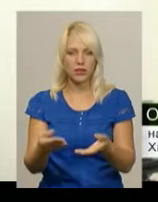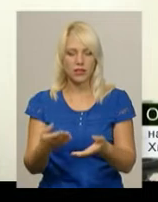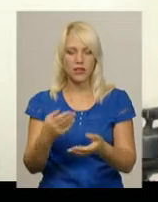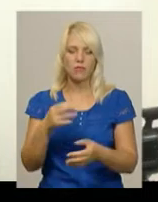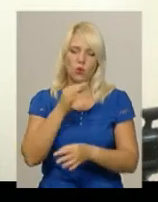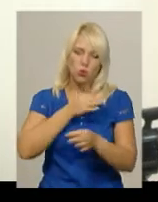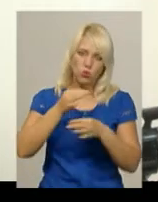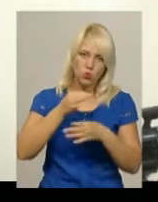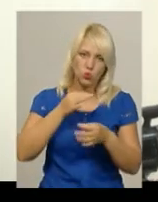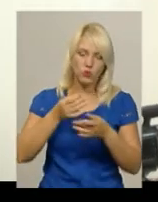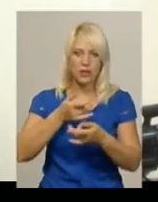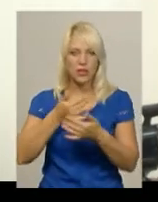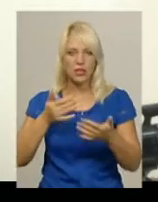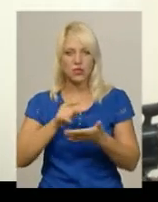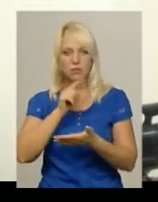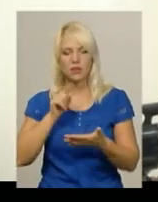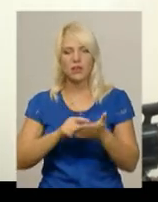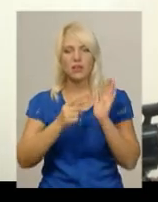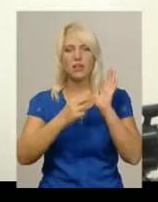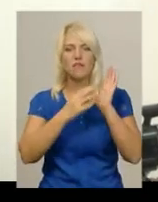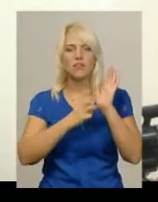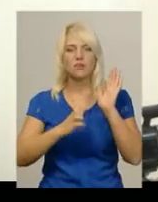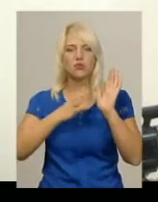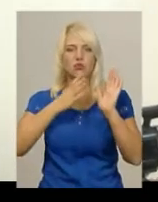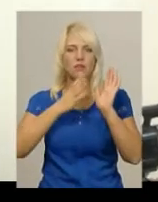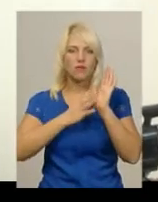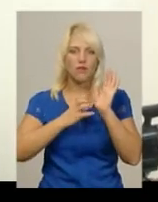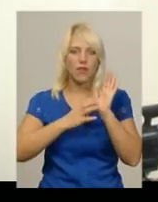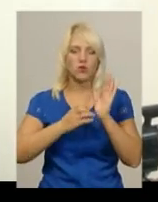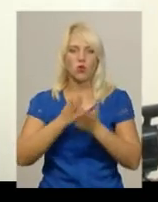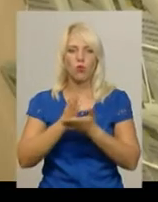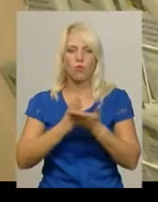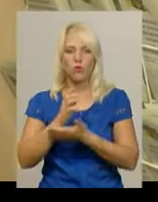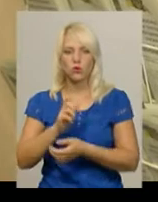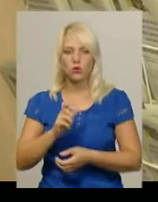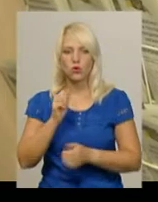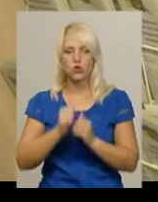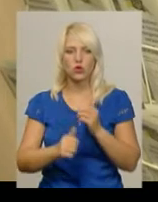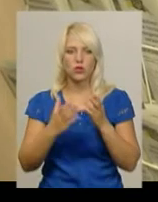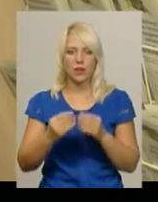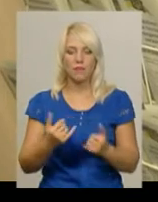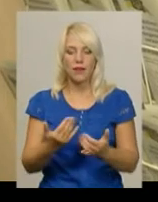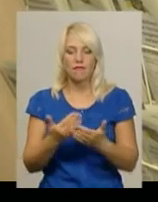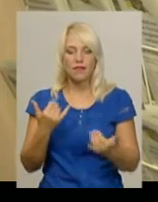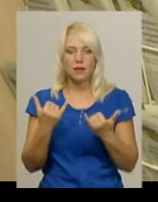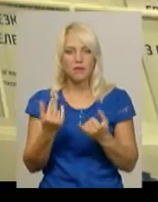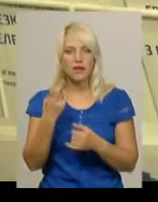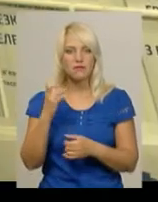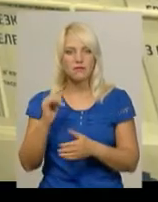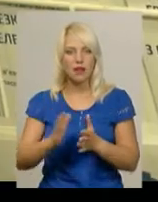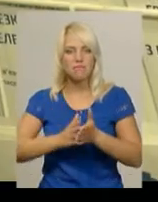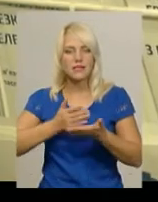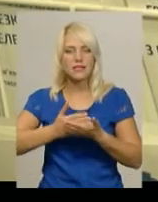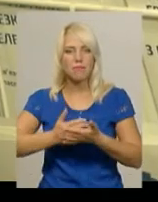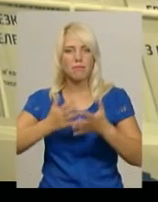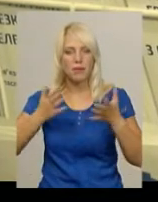і консультування, це інше питання, 800-900 послуг щодня. Відтепер ЦНАПі збільшено перелік послуг. Зараз